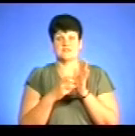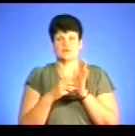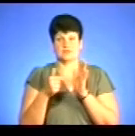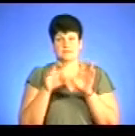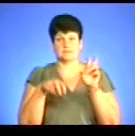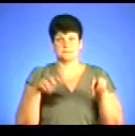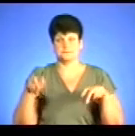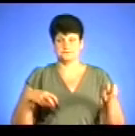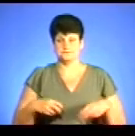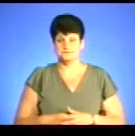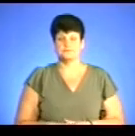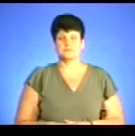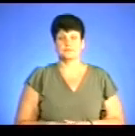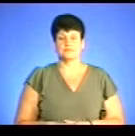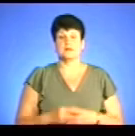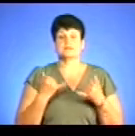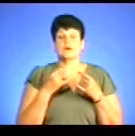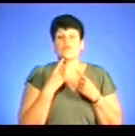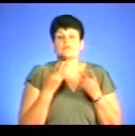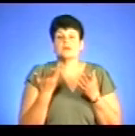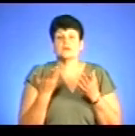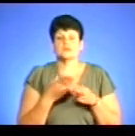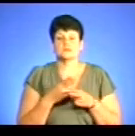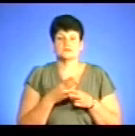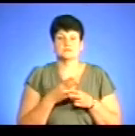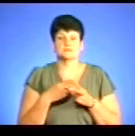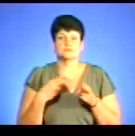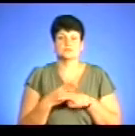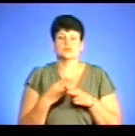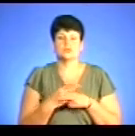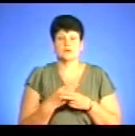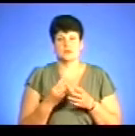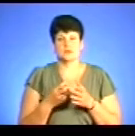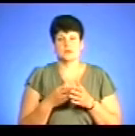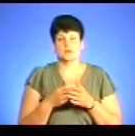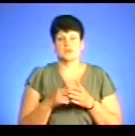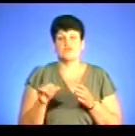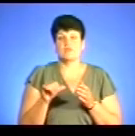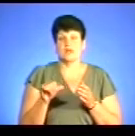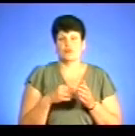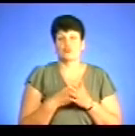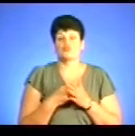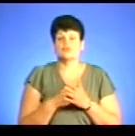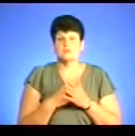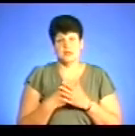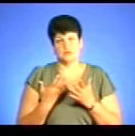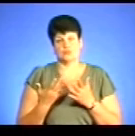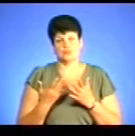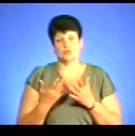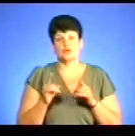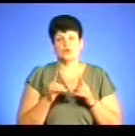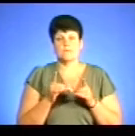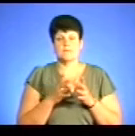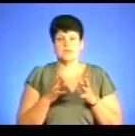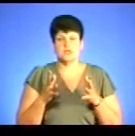говоримо, яка шкода для бюджету, так як ви боротися з тим, щоб дофінансувати або стягнути із штрафників. Але найбільша